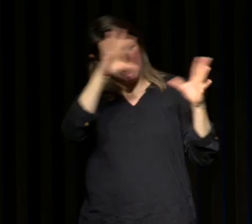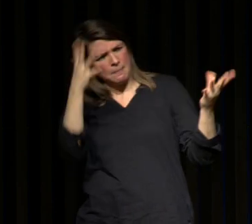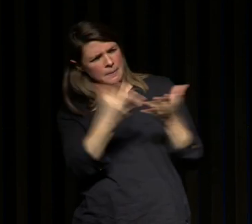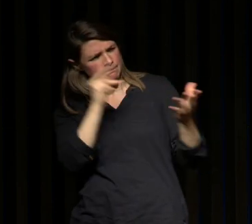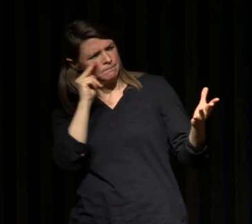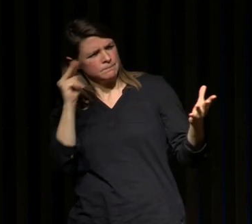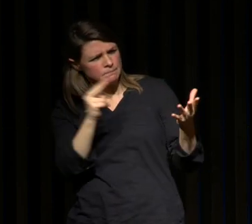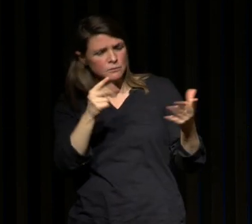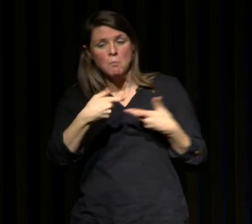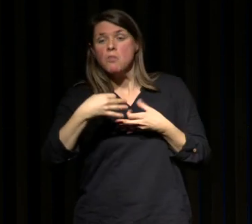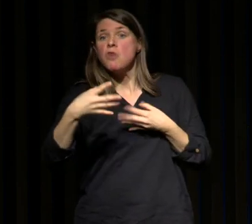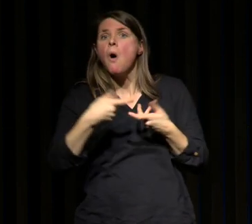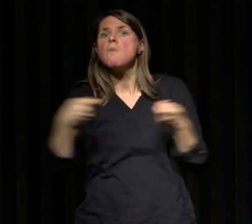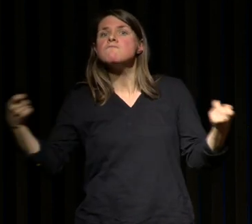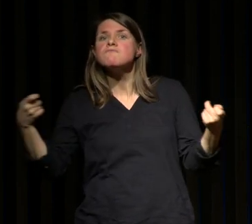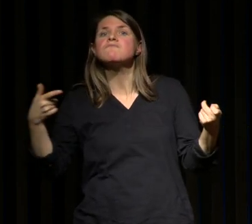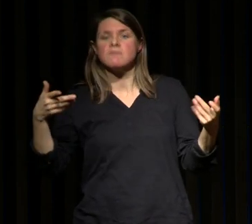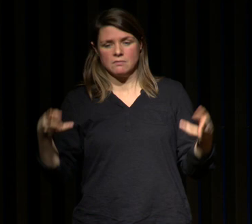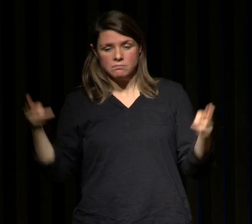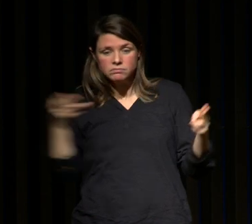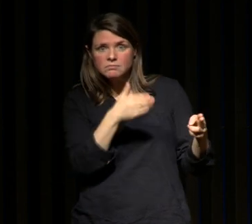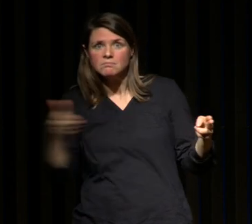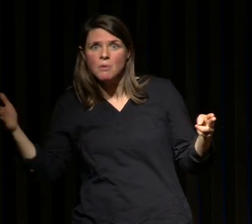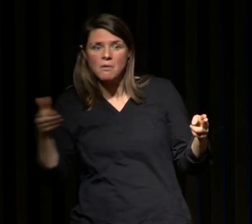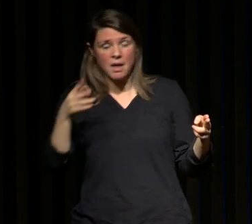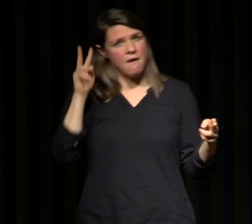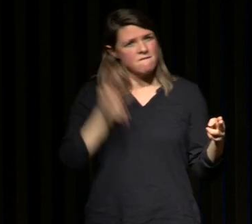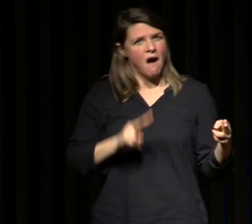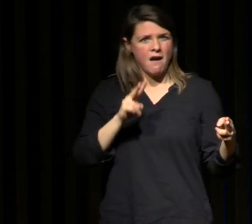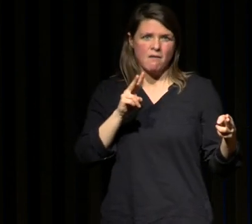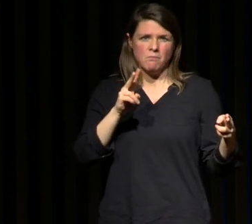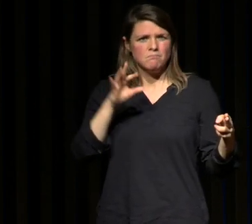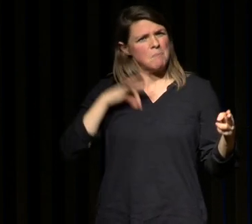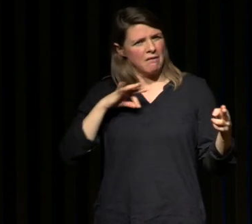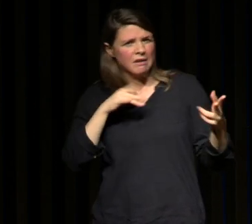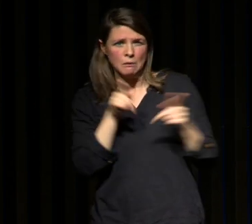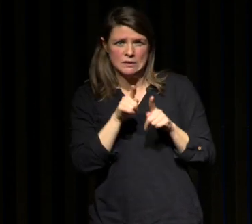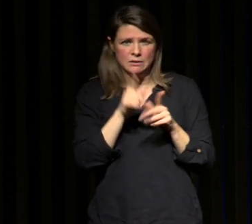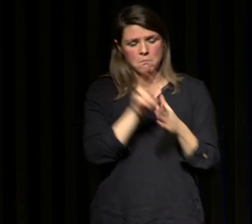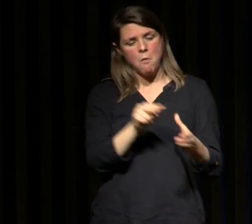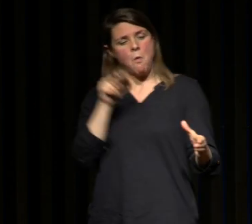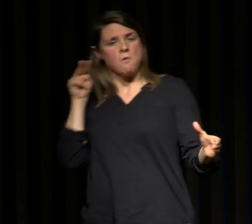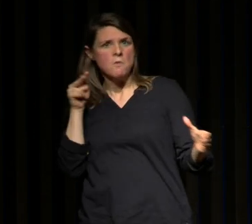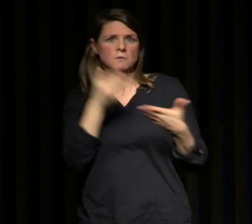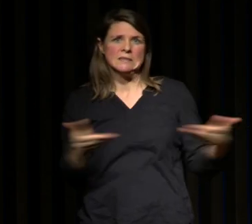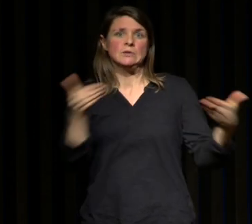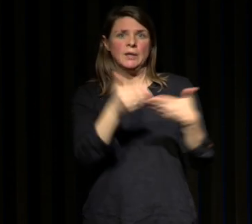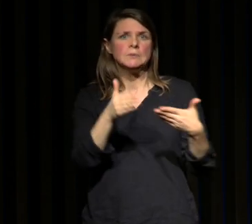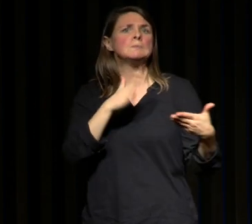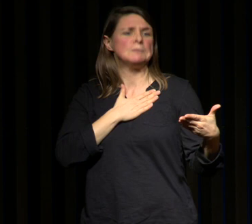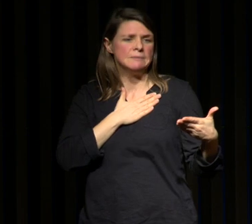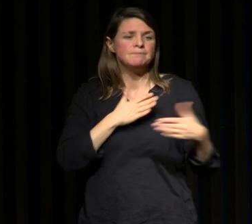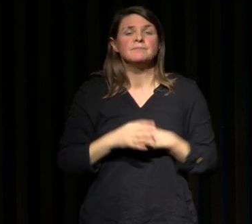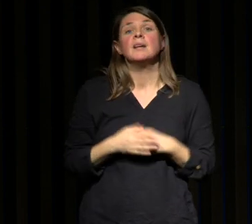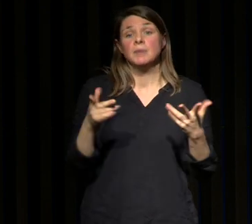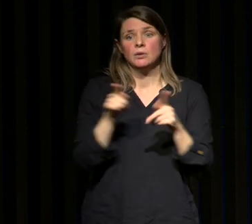le temps une évaluation qui vous allez voir est très bénéfique et donne du recul et puis enfin il y a un programme qui a